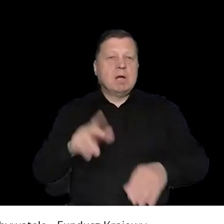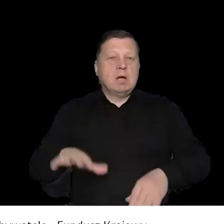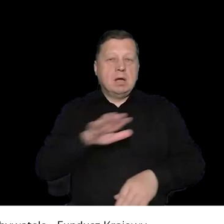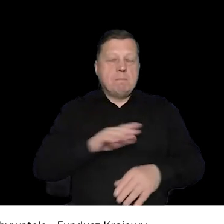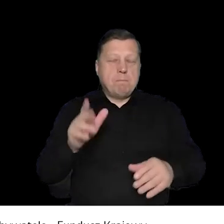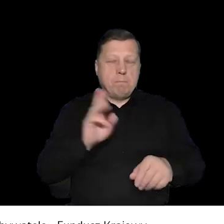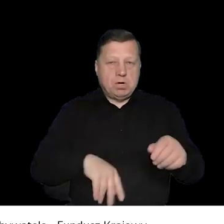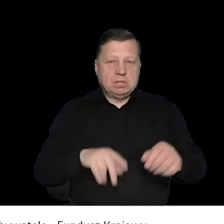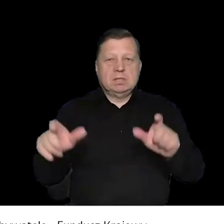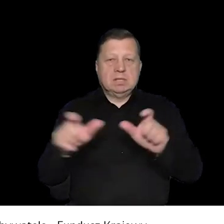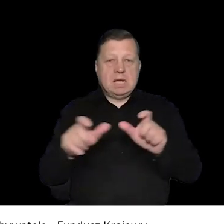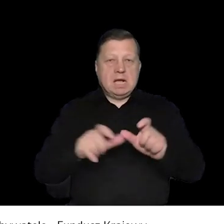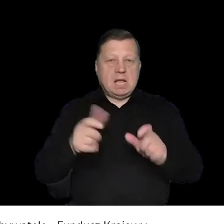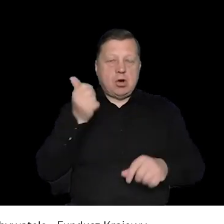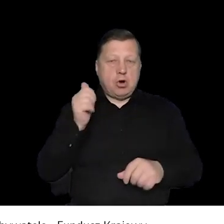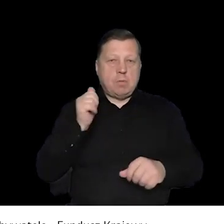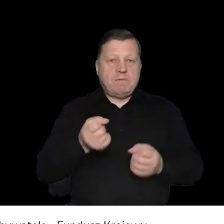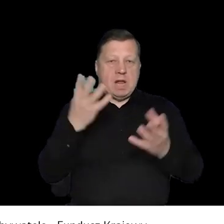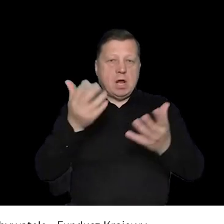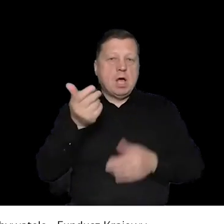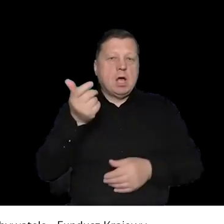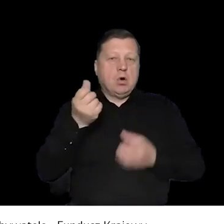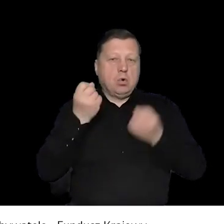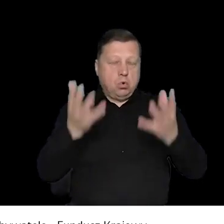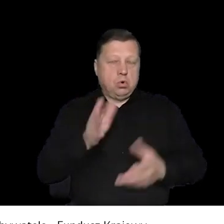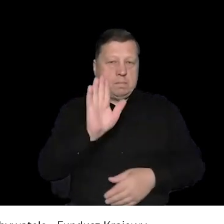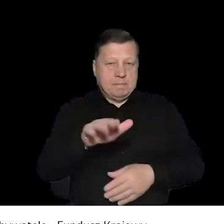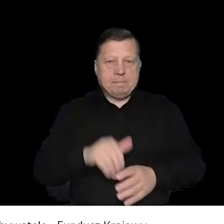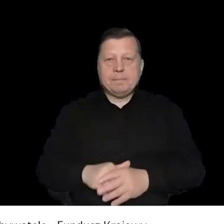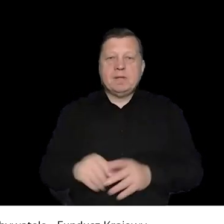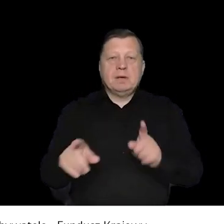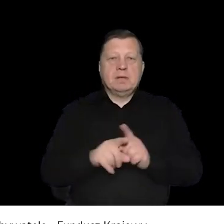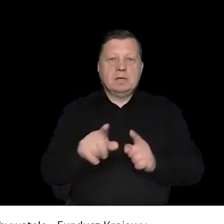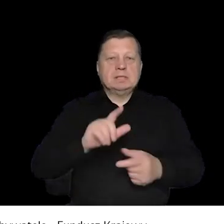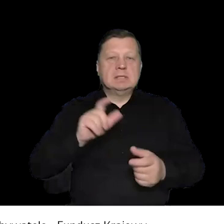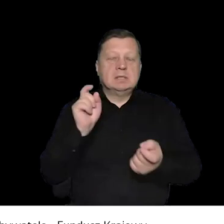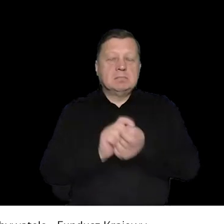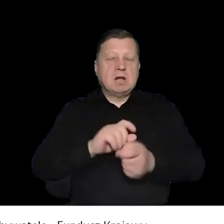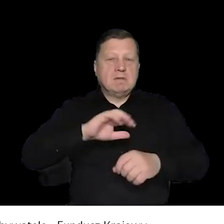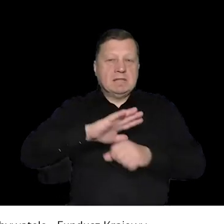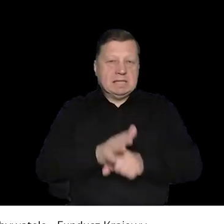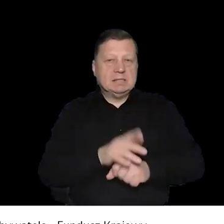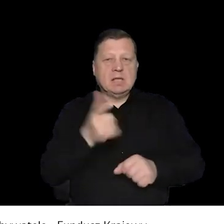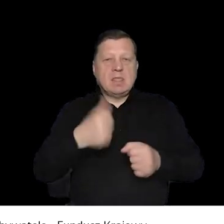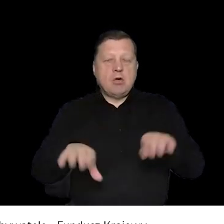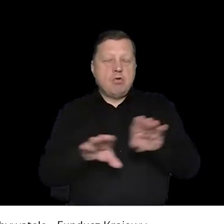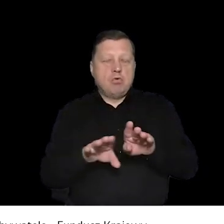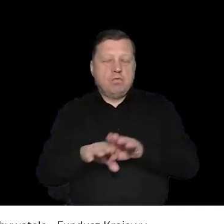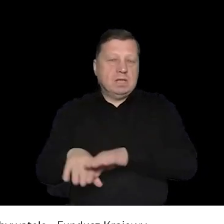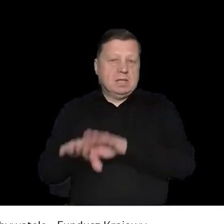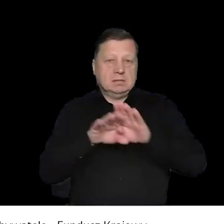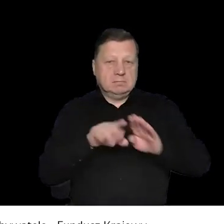współautor procedur antydyskryminacyjnych policji i certyfikowany trener kompetencji